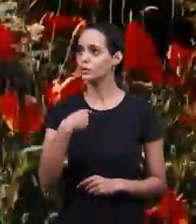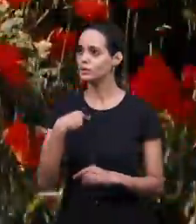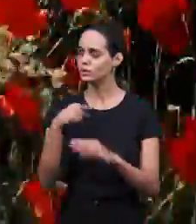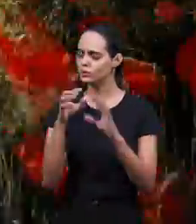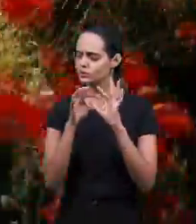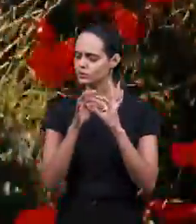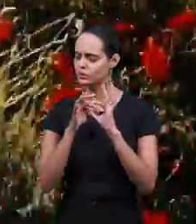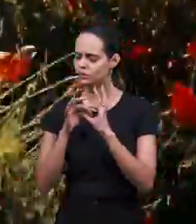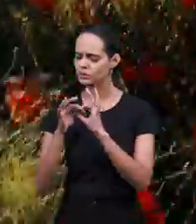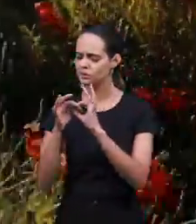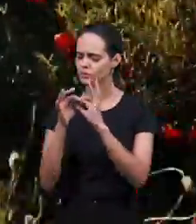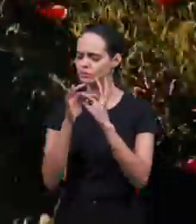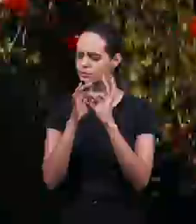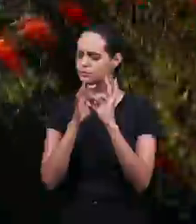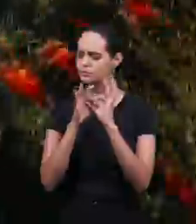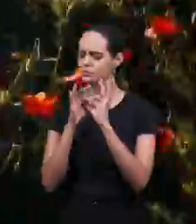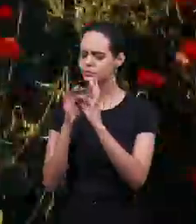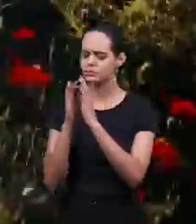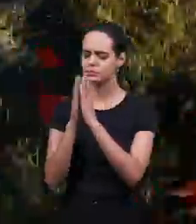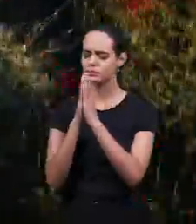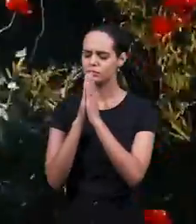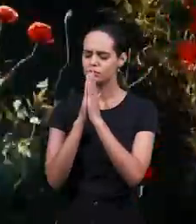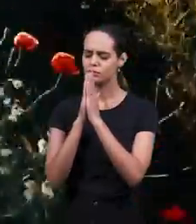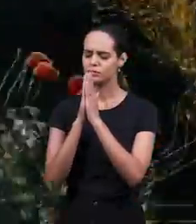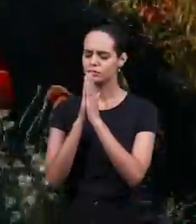прихожу. Я